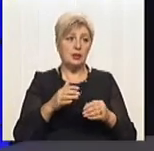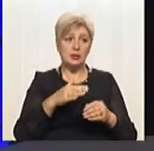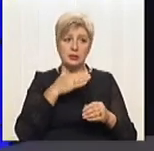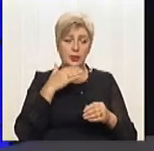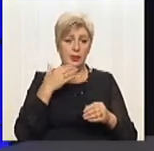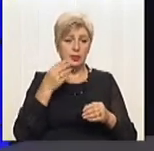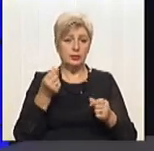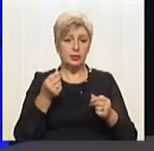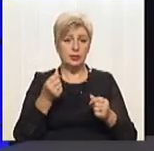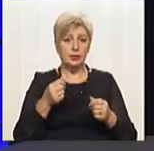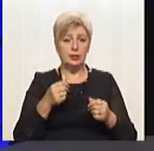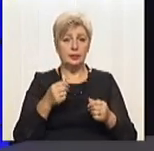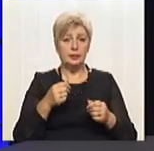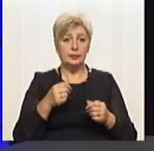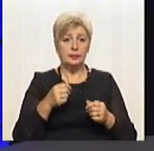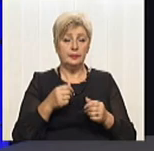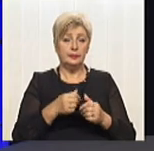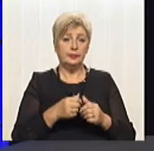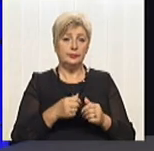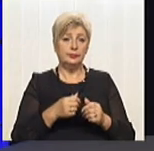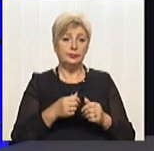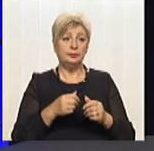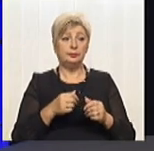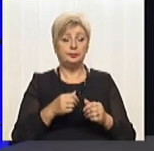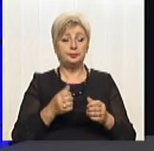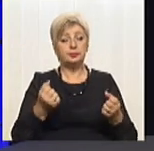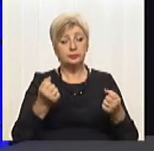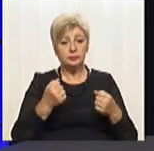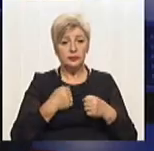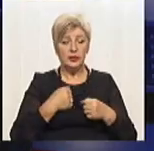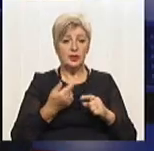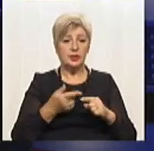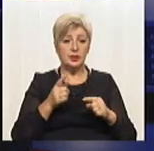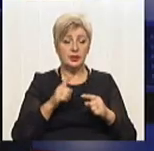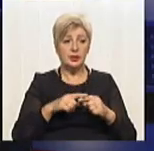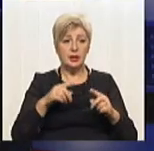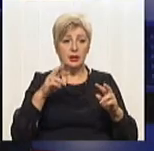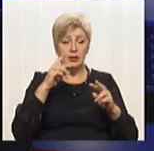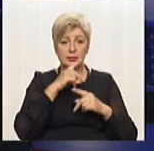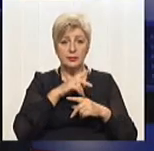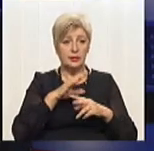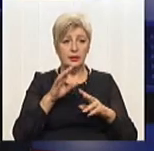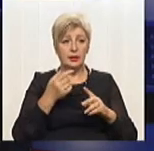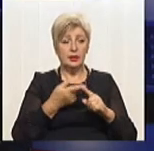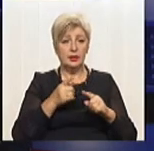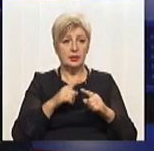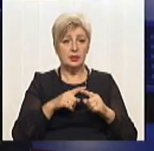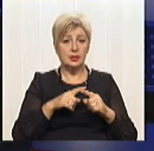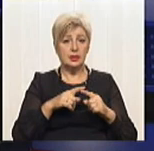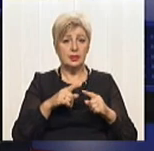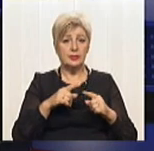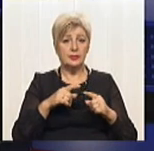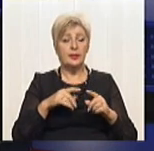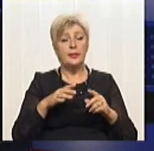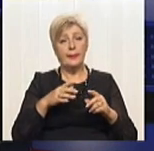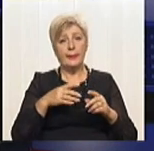можна встановити ту платню, яка буде відповідати всьому? На жаль, це хибна і, на жаль, популістична уява, що давайте ми не